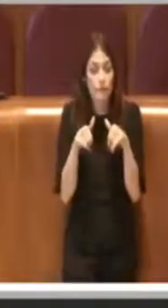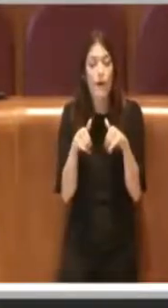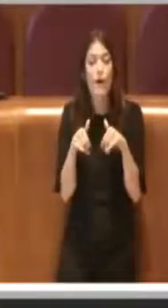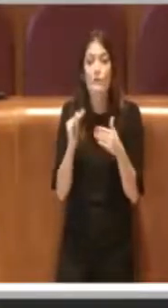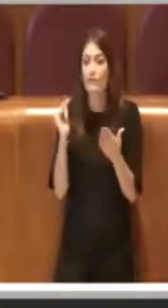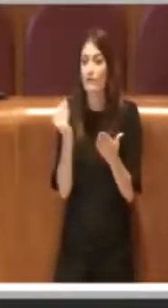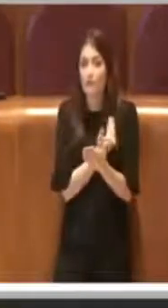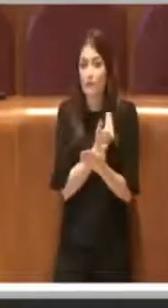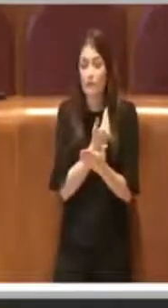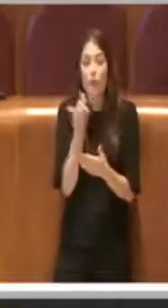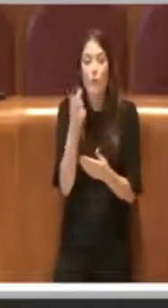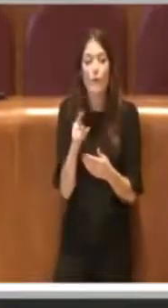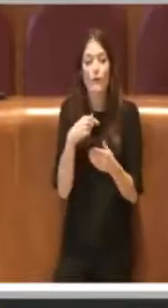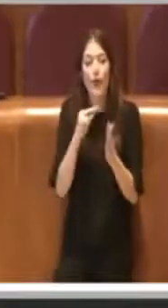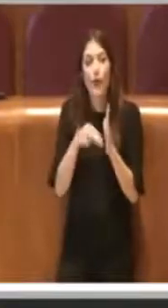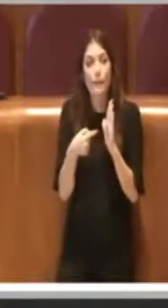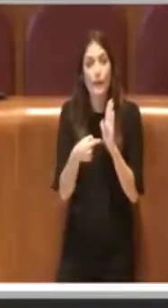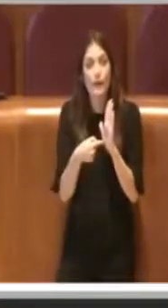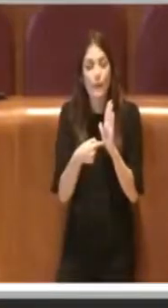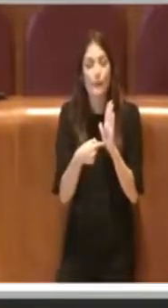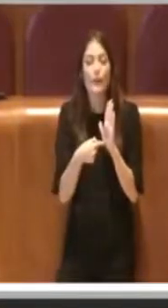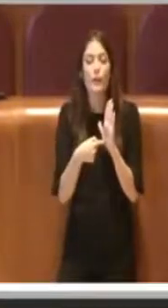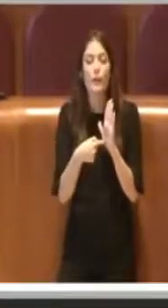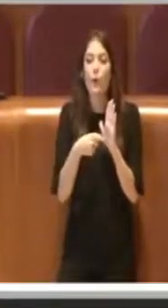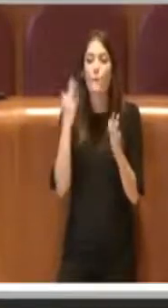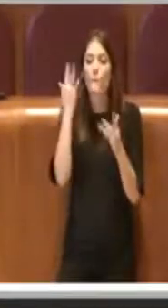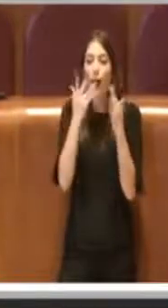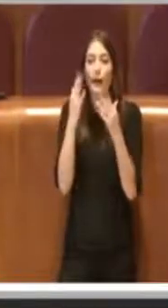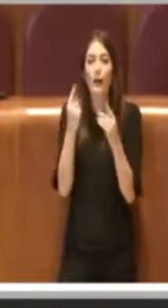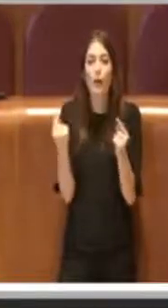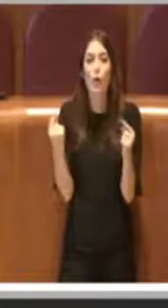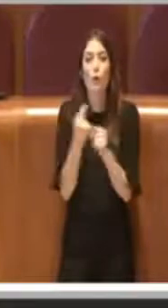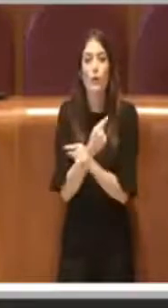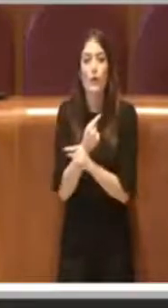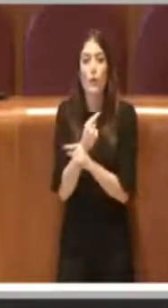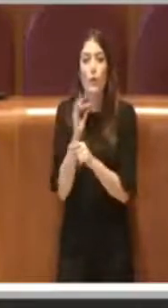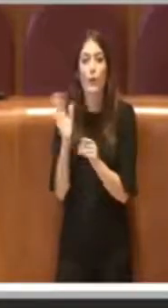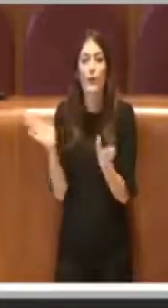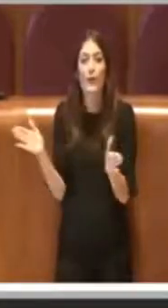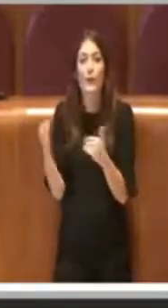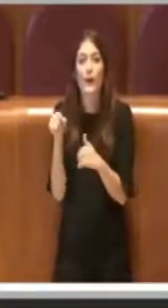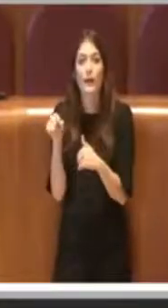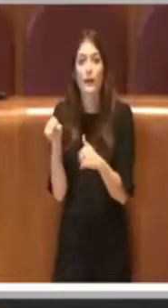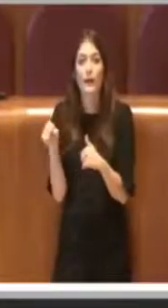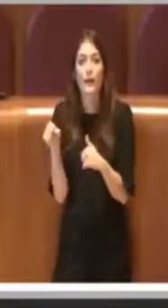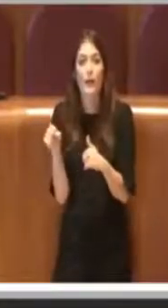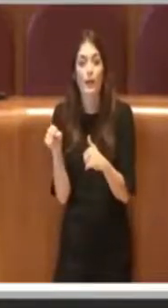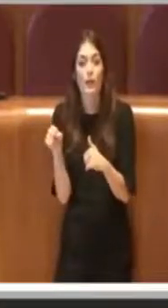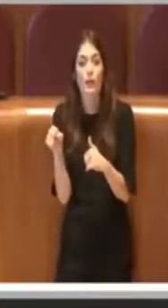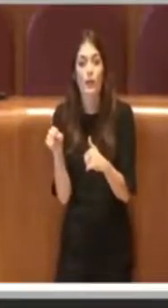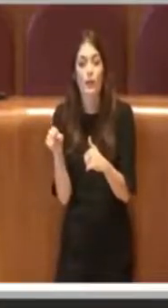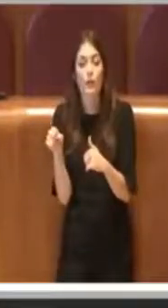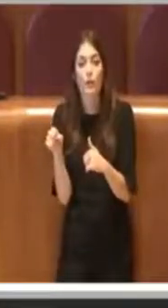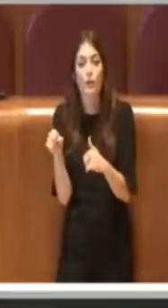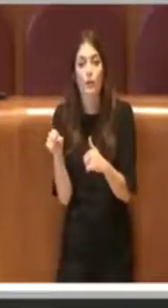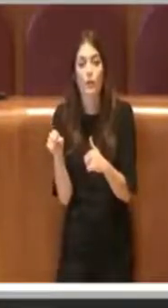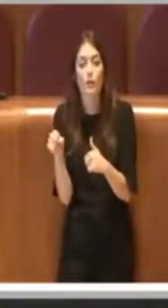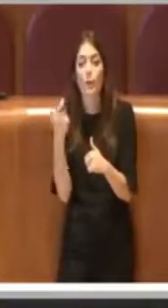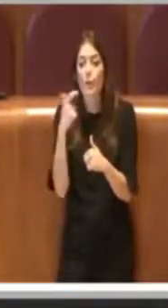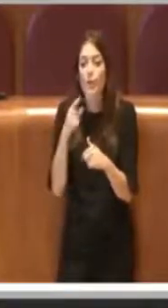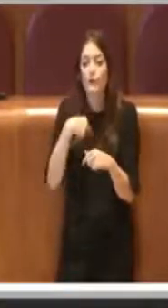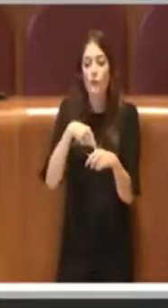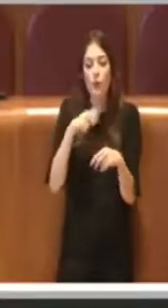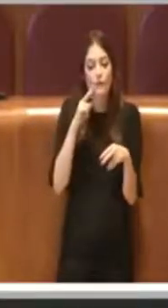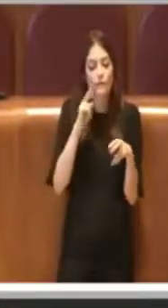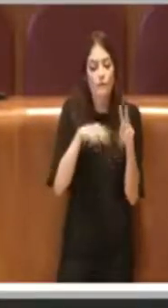'emendamento che avevamo proposto aveva avuto il parere contrario del Dipartimento e questo perché non erano state valutate da